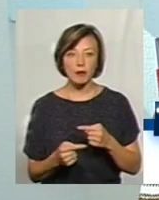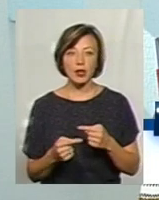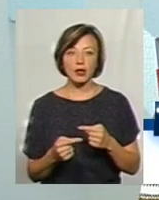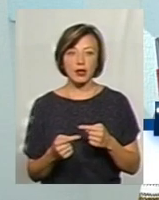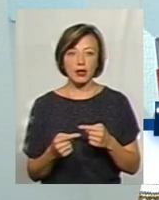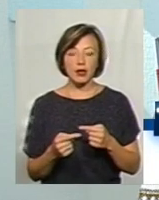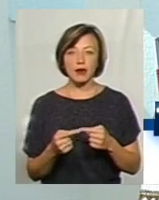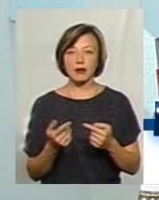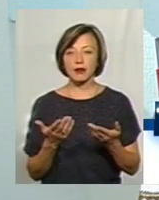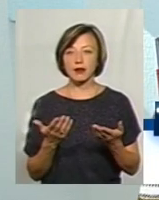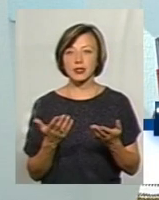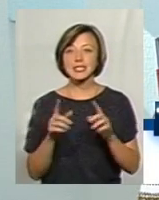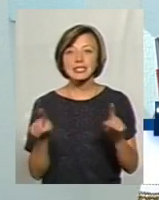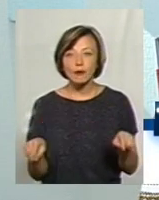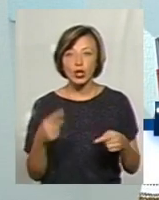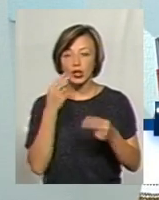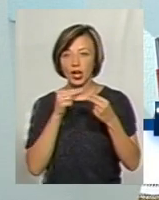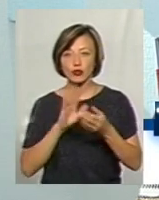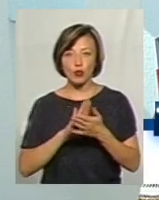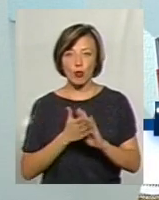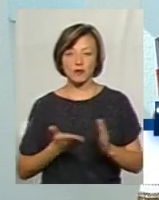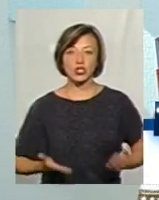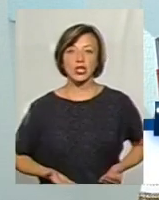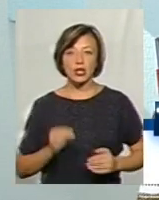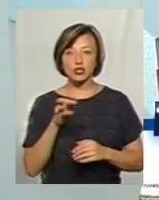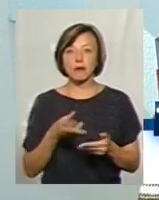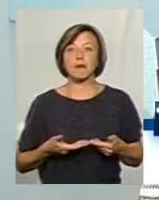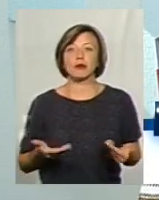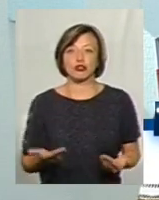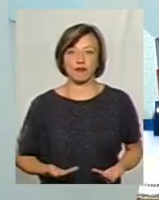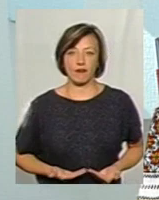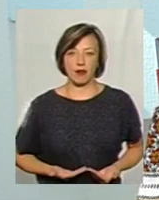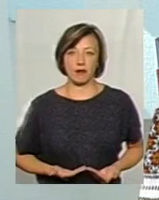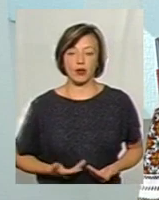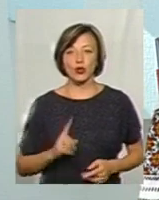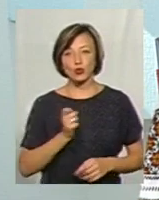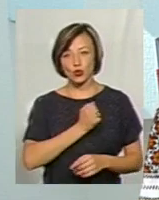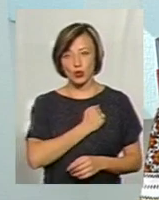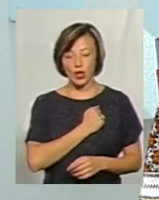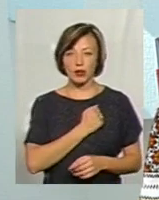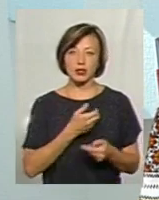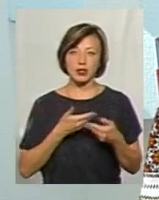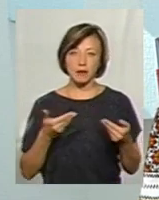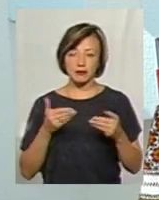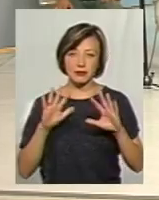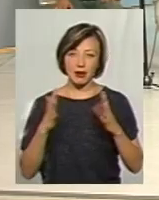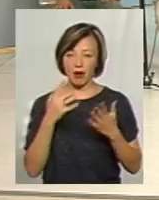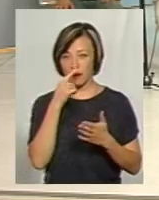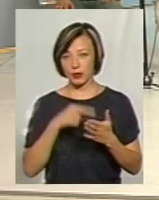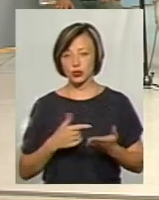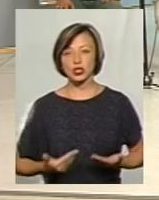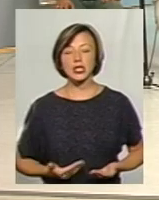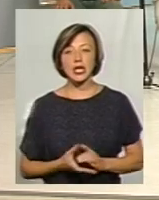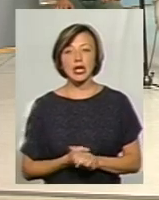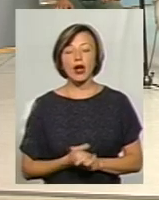принаймні, мріяти і створити кращі умови життя, ніж ми живемо. Хоча дуже шкода, що нам так потрапилось. У мене